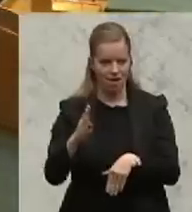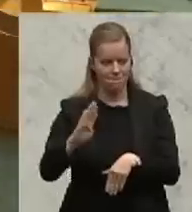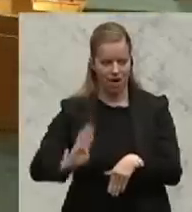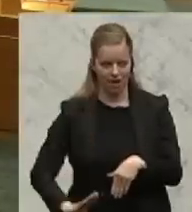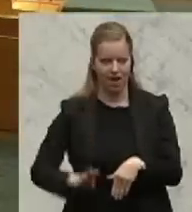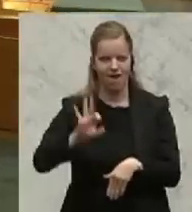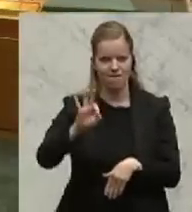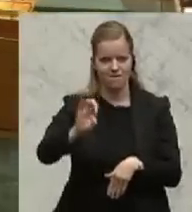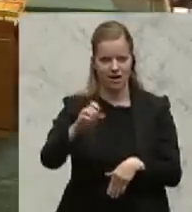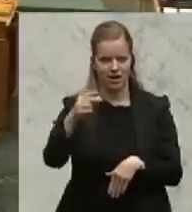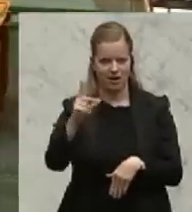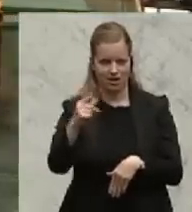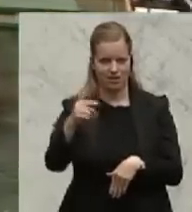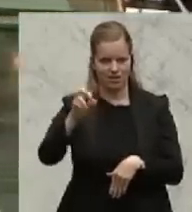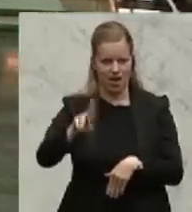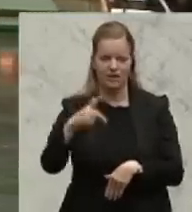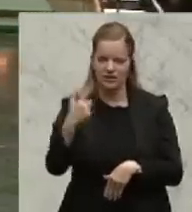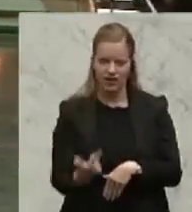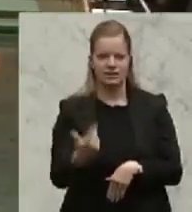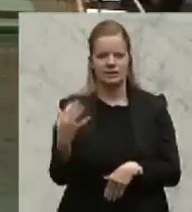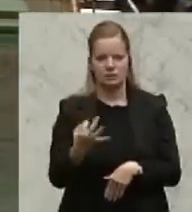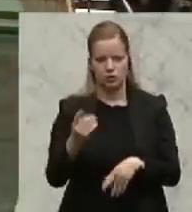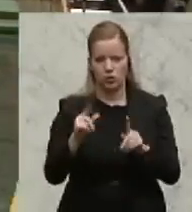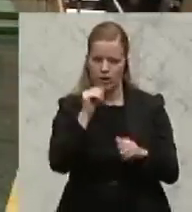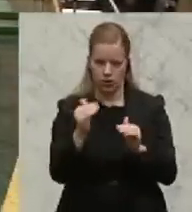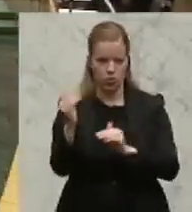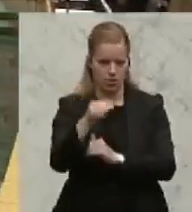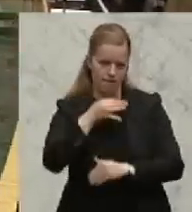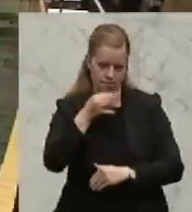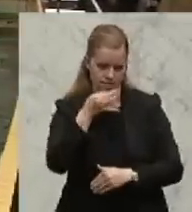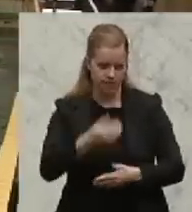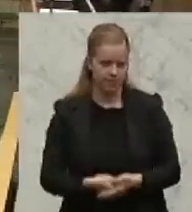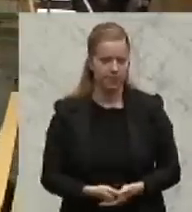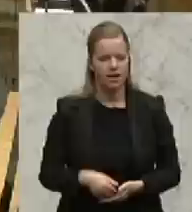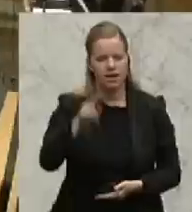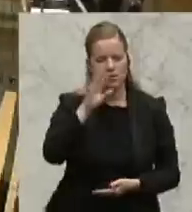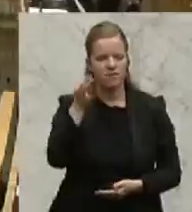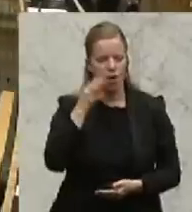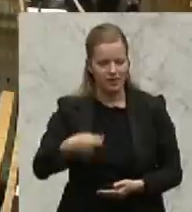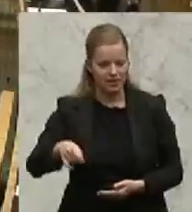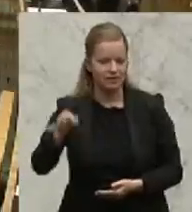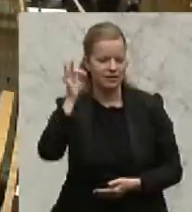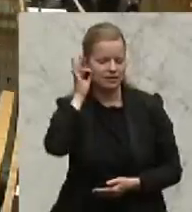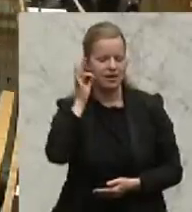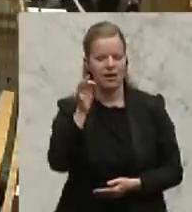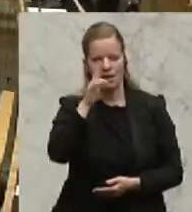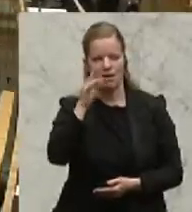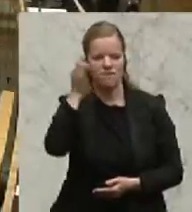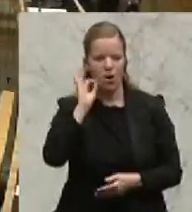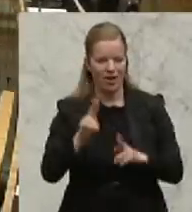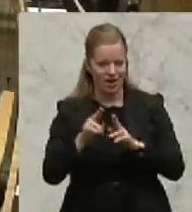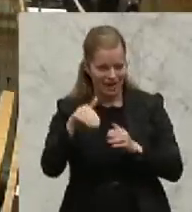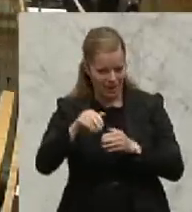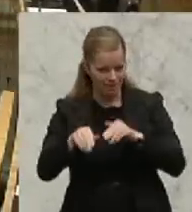die Bundesregierung durch schlechte Verhandlungen mit dem Eigentümer Bayern LB im Zuge der Notverstaatlichung der Hypo-Alpe Adria das größte